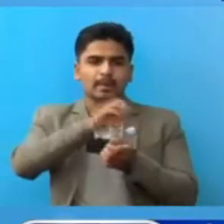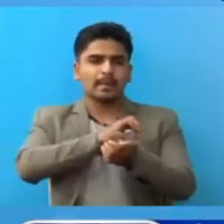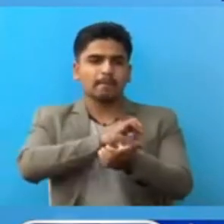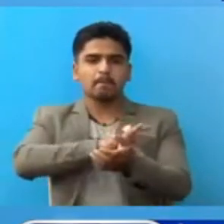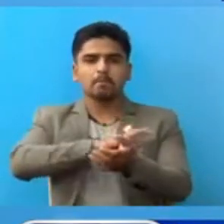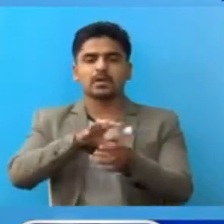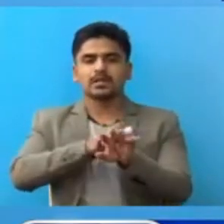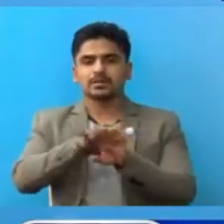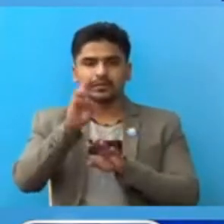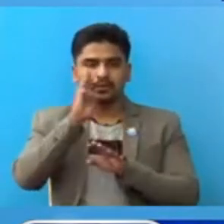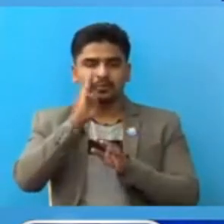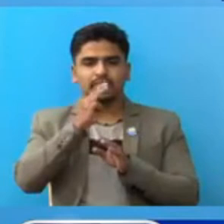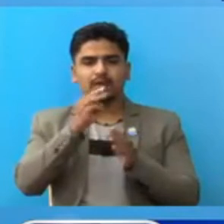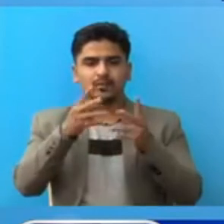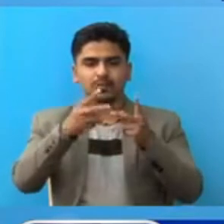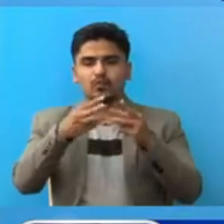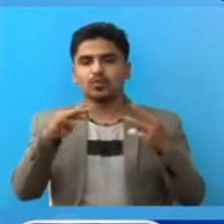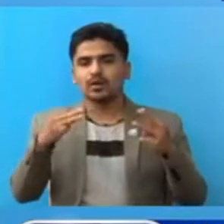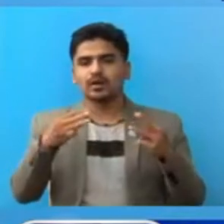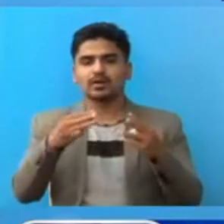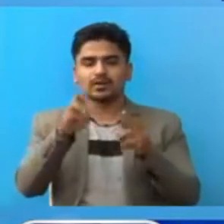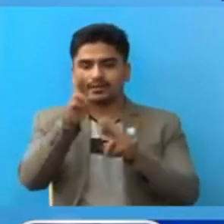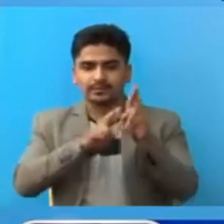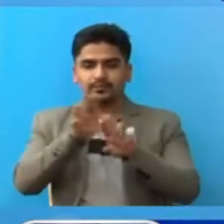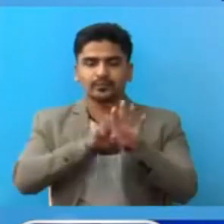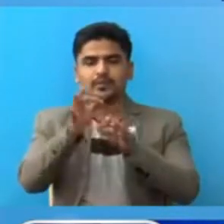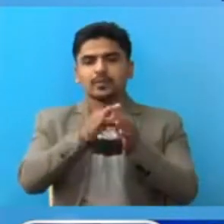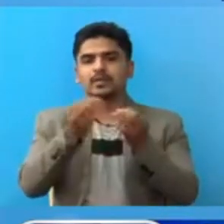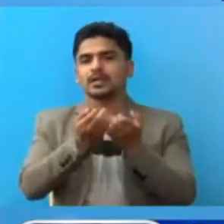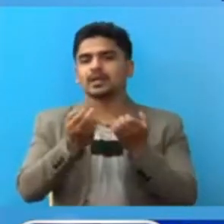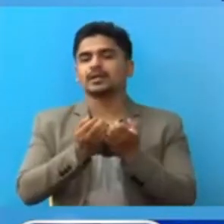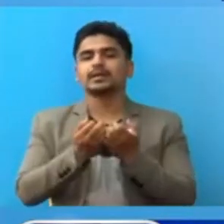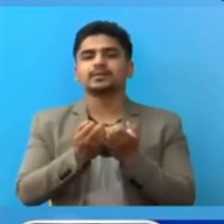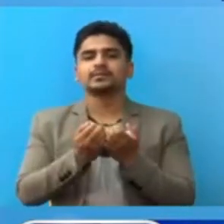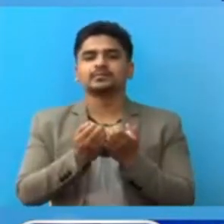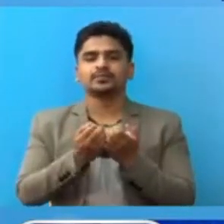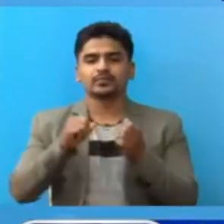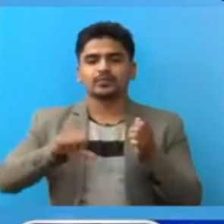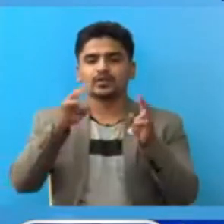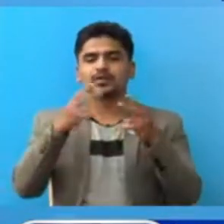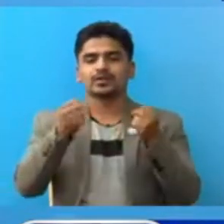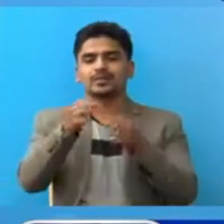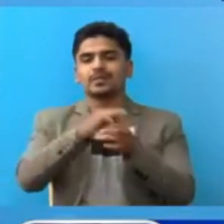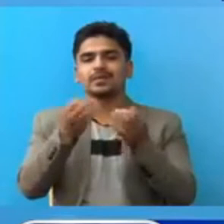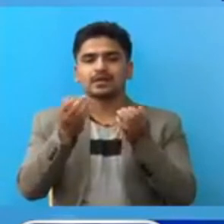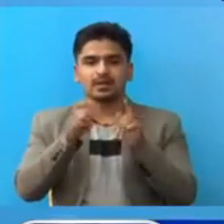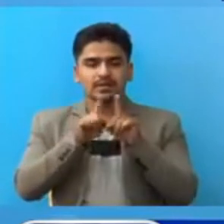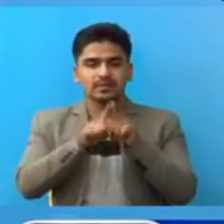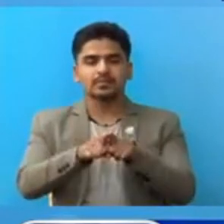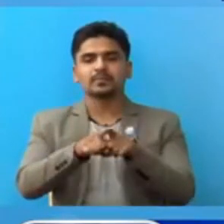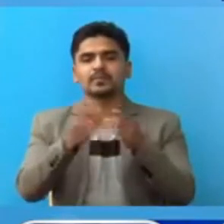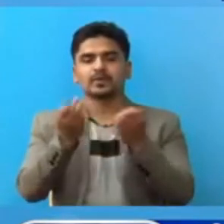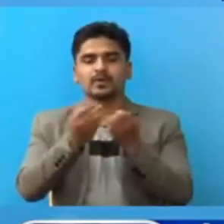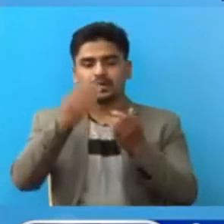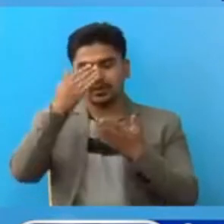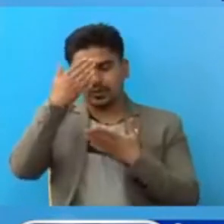अरु मां उपकरण तथा रियेजेंट को बेवस्तापन गरी जनसक्ती बेवस्तापन समेत गरी रोग